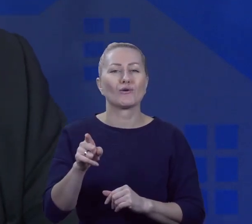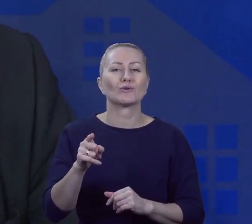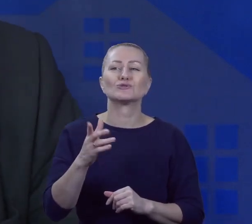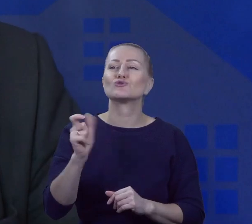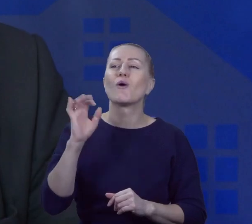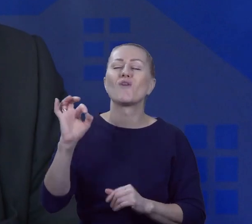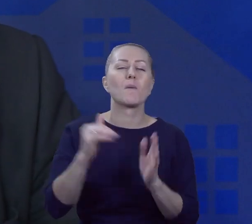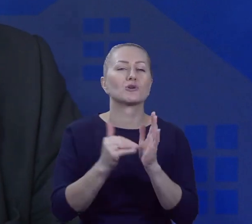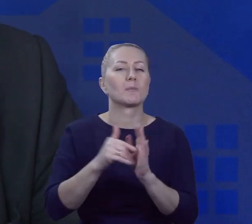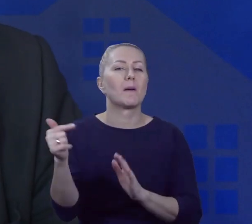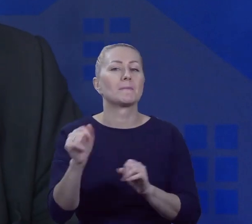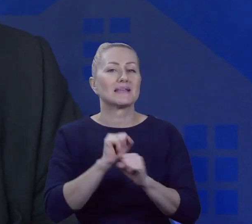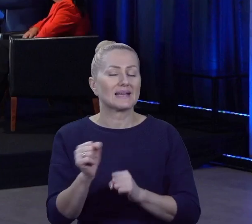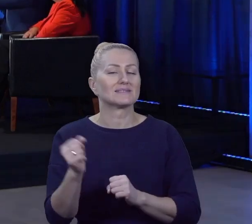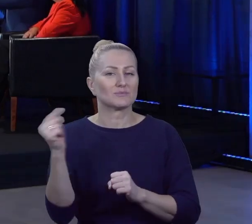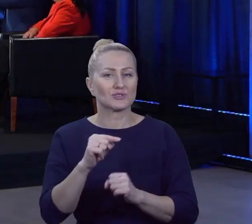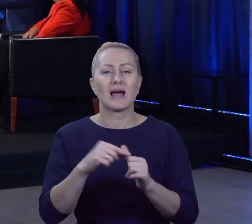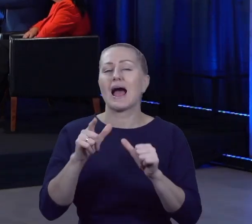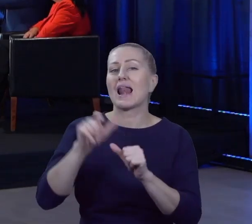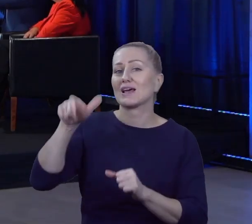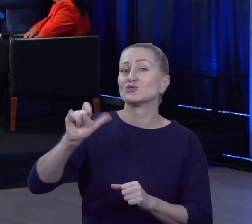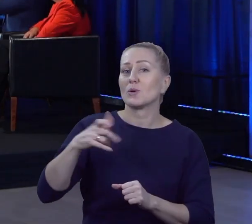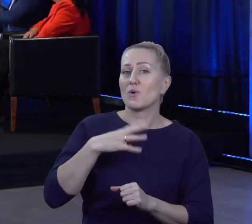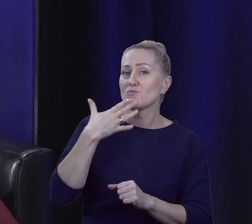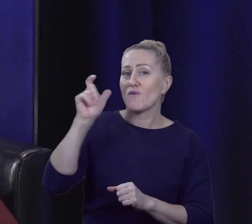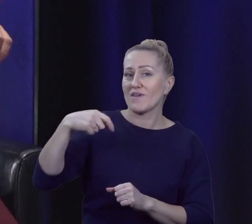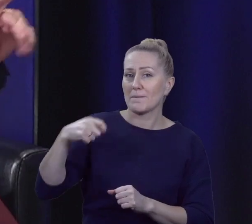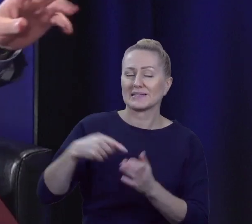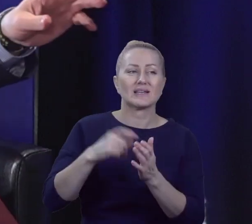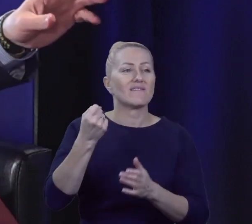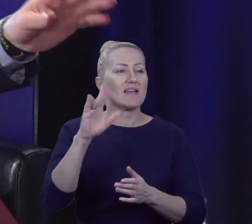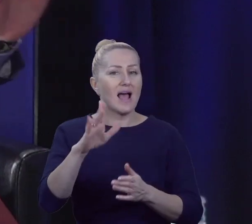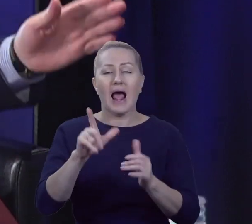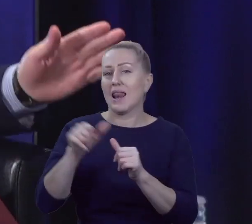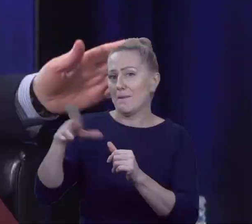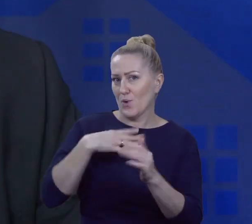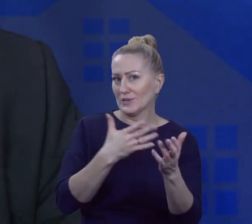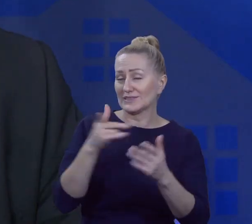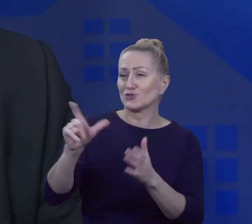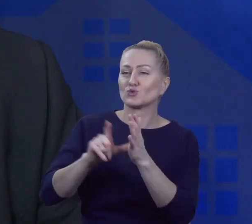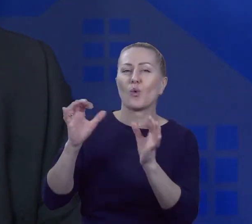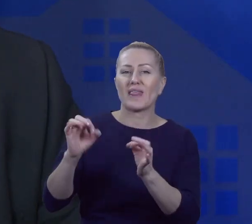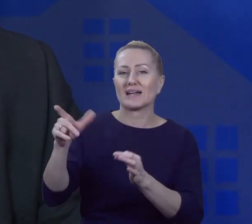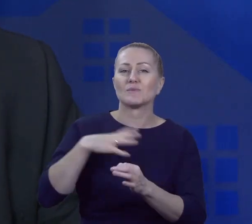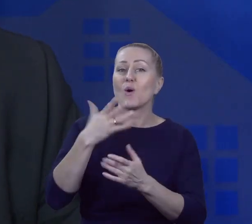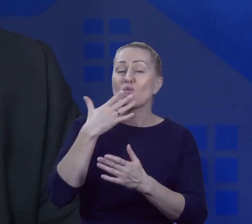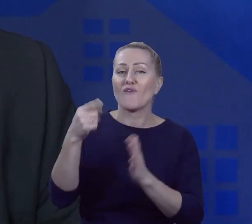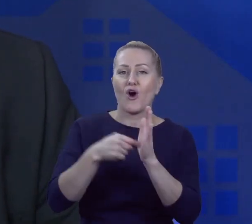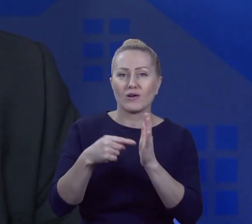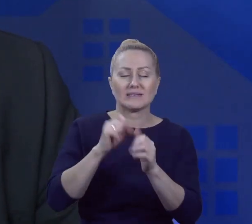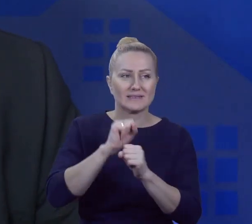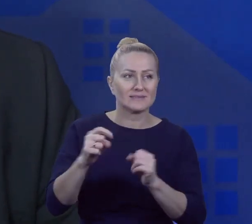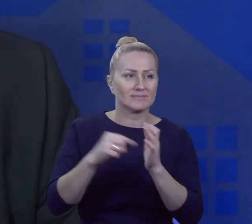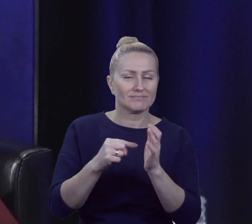interesowało. Ale panie prezydencie, to, co pan mówi w tej chwili, już zostało załatwione. Tak, to, co pan mówi w tej chwili, to jest dokładnie konstatacja,